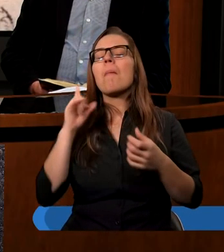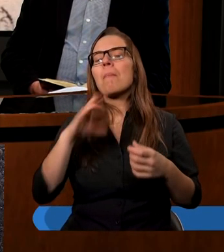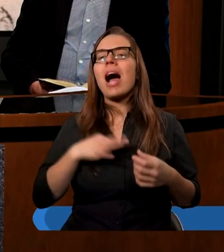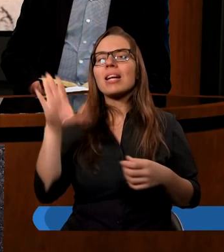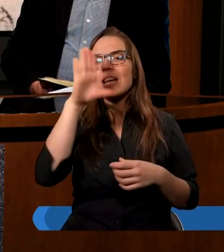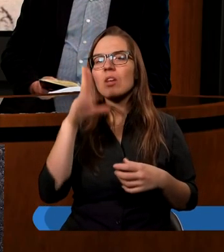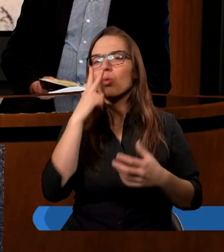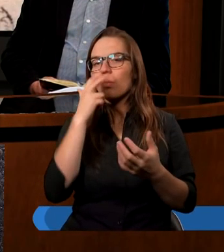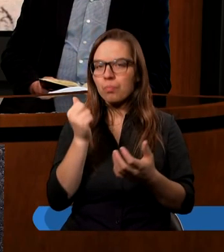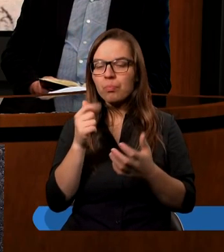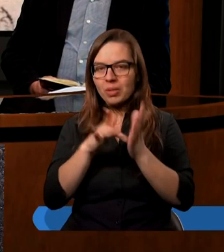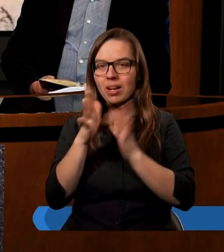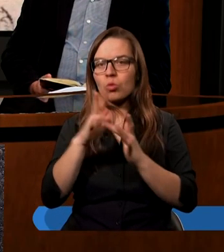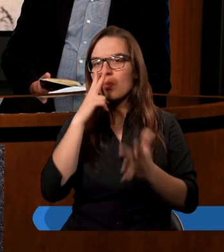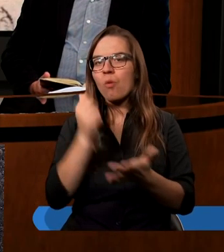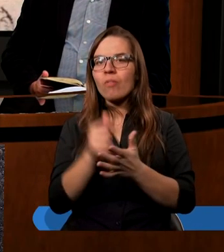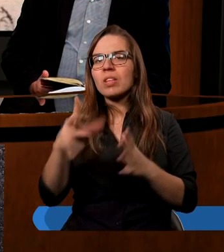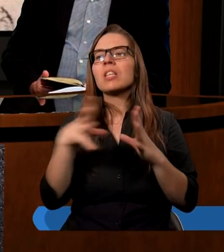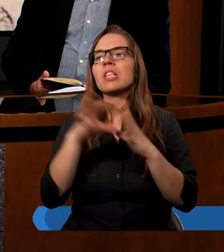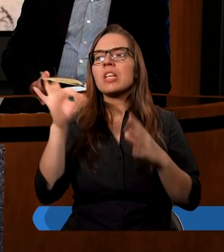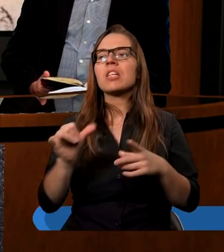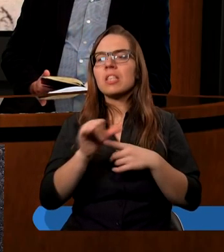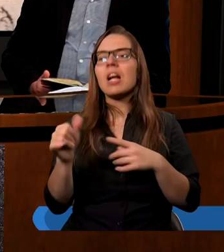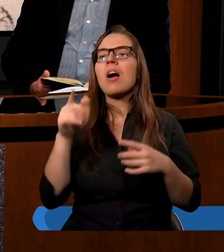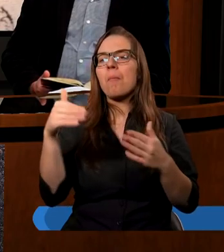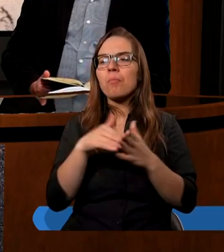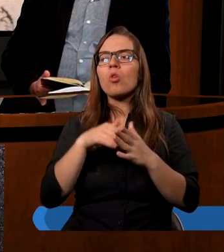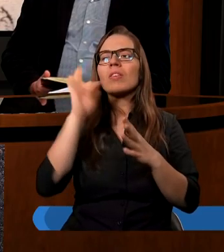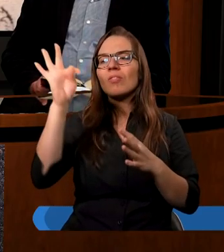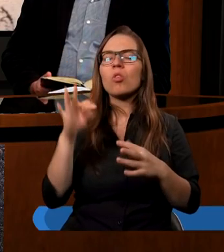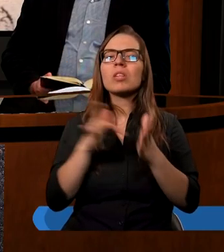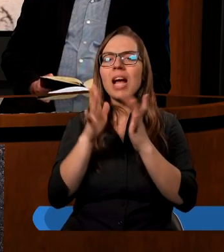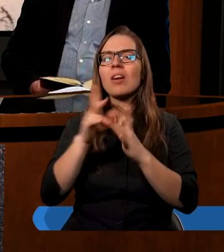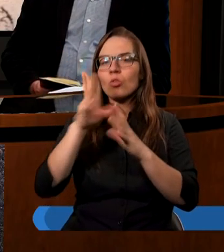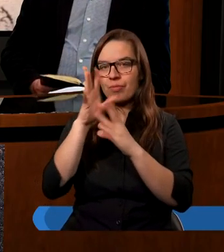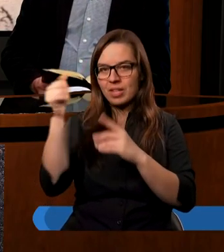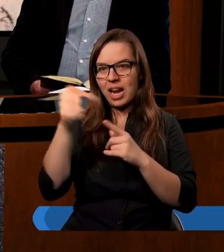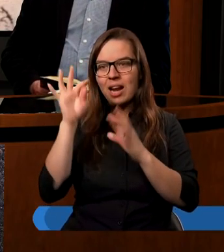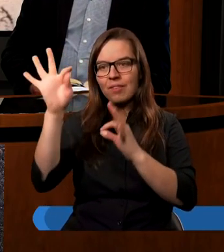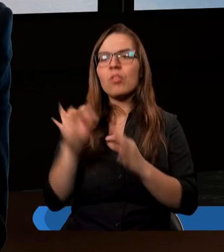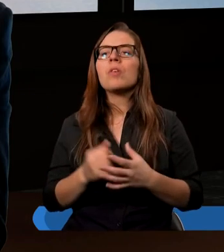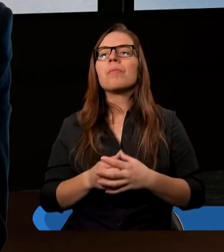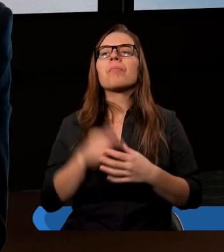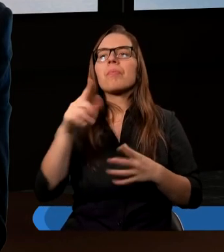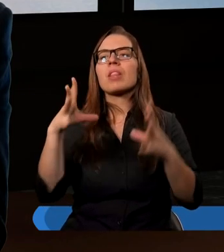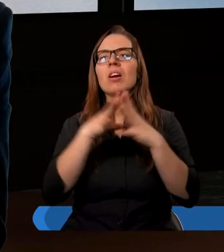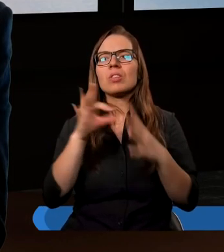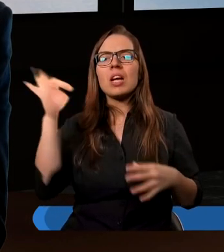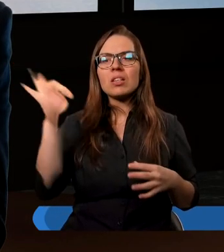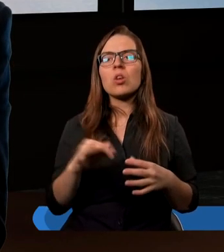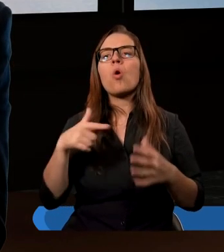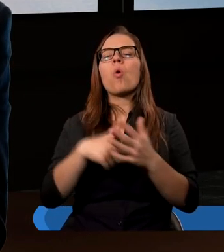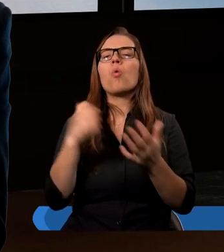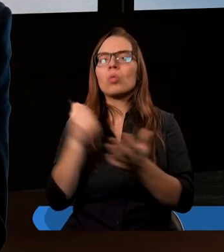potwierdza tę dziesięcinę. Przede wszystkim musimy to sobie uświadomić. To Pan Jezus o tym mówi, prawda? A więc tę dziesięcinę